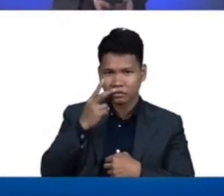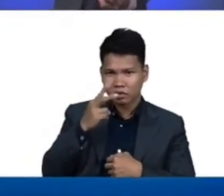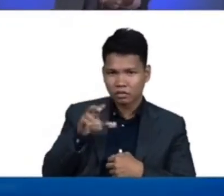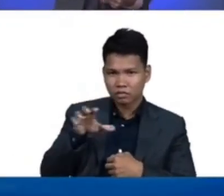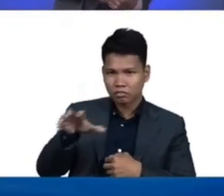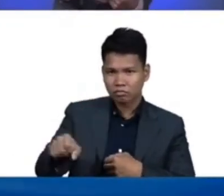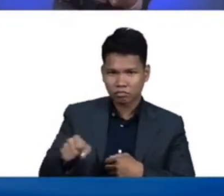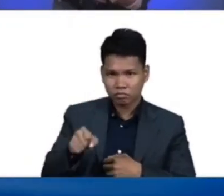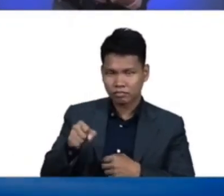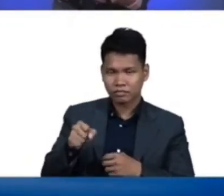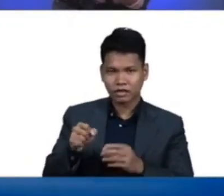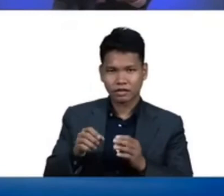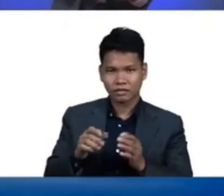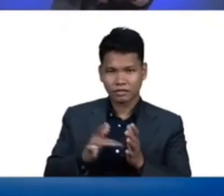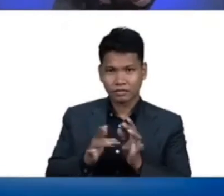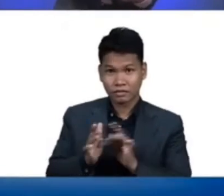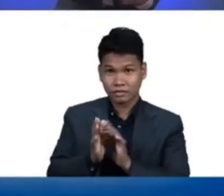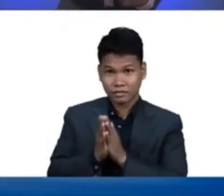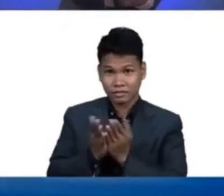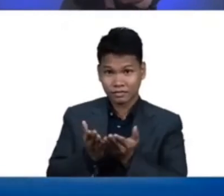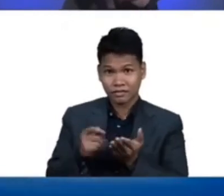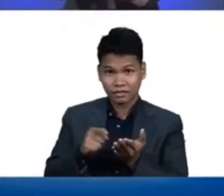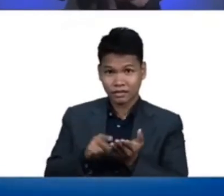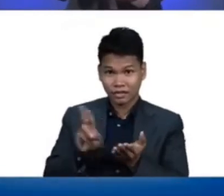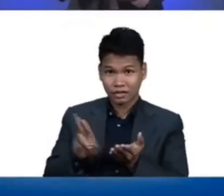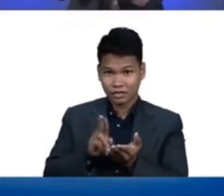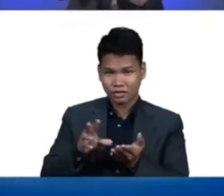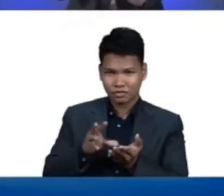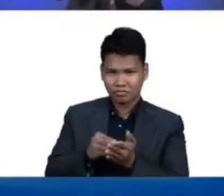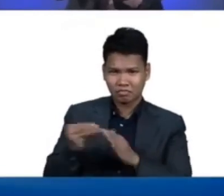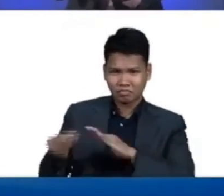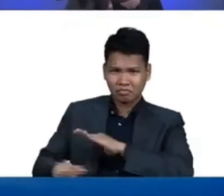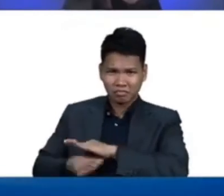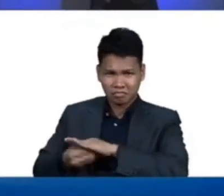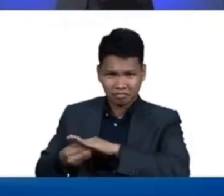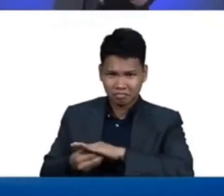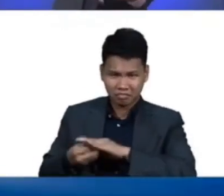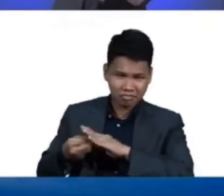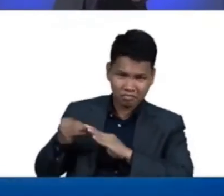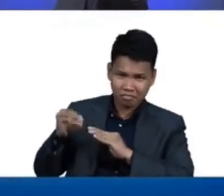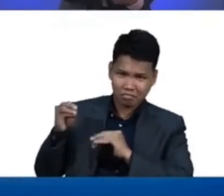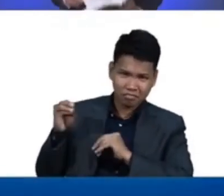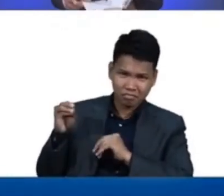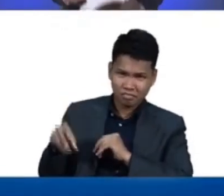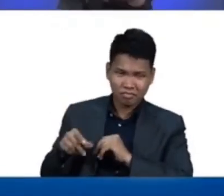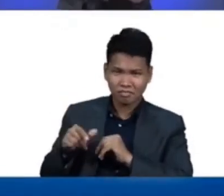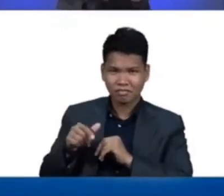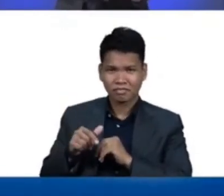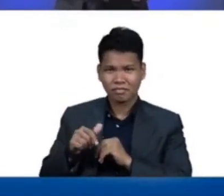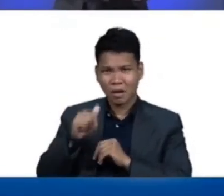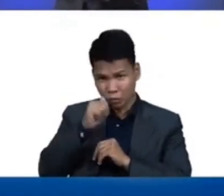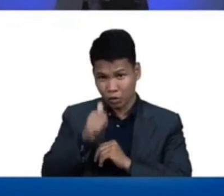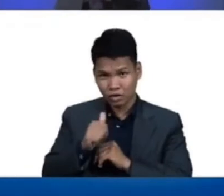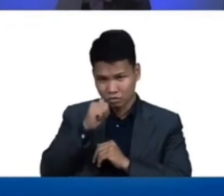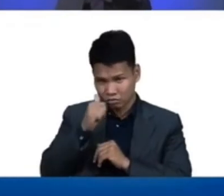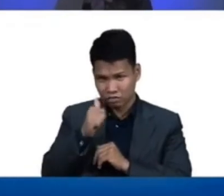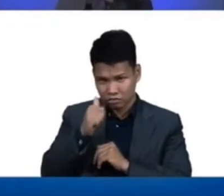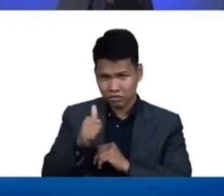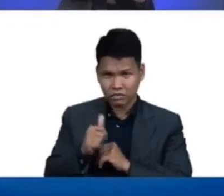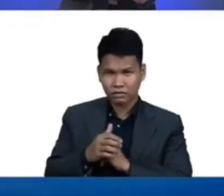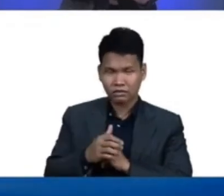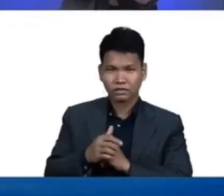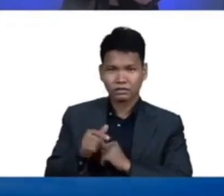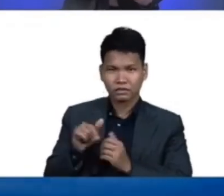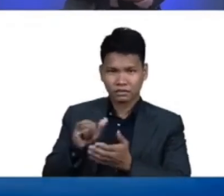confiscate ng Bible at ginagamit niyang tissue paper ng bawat pahina ng Bible every morning at ito